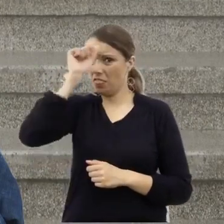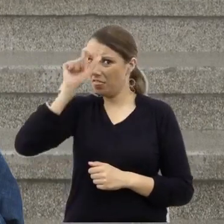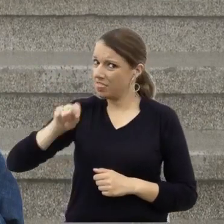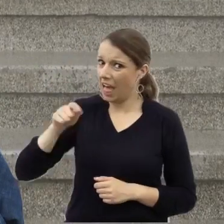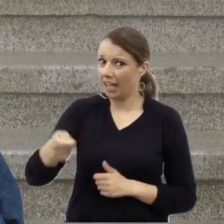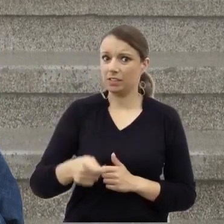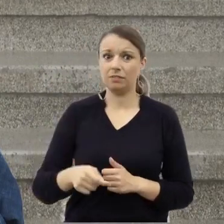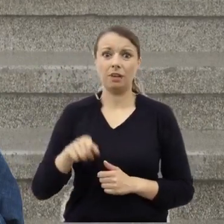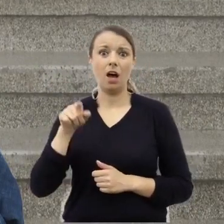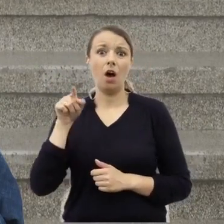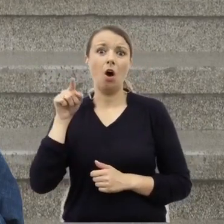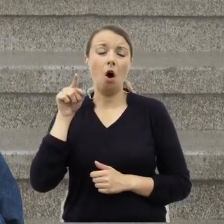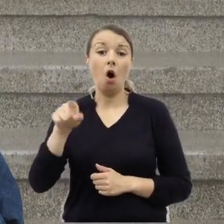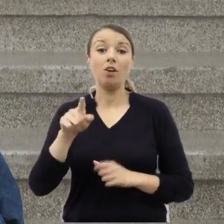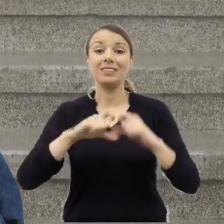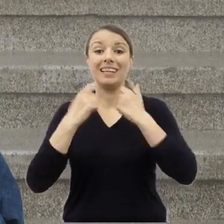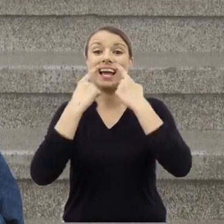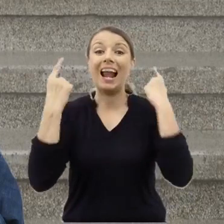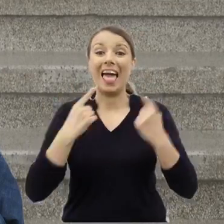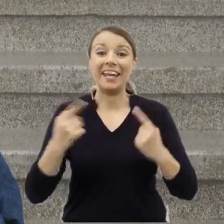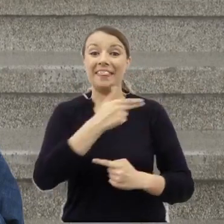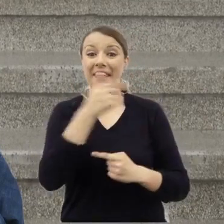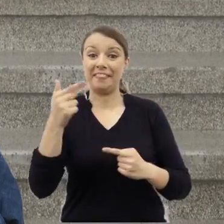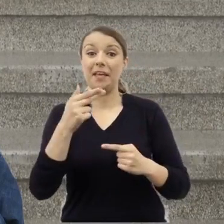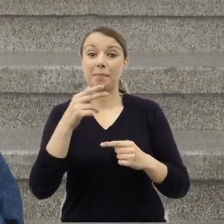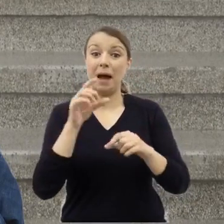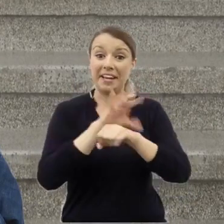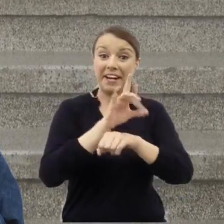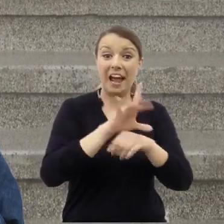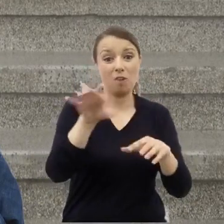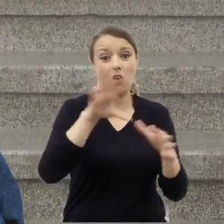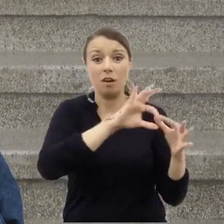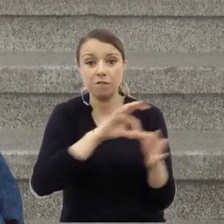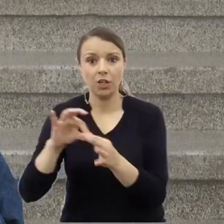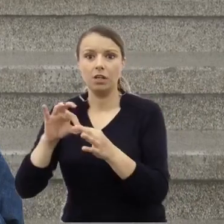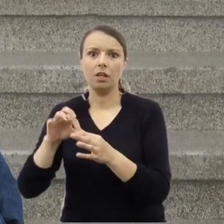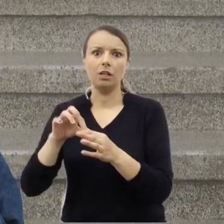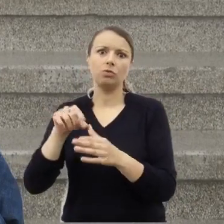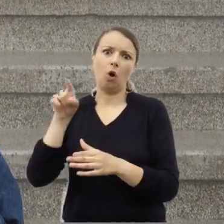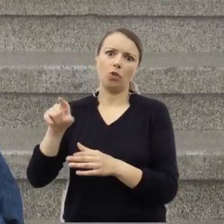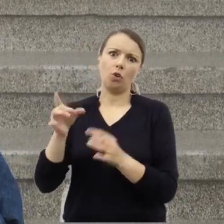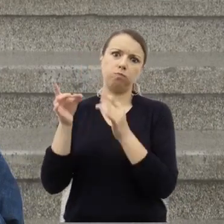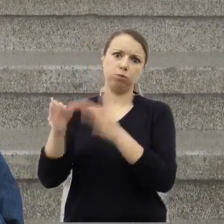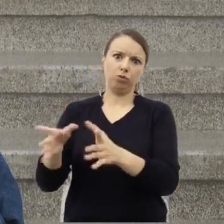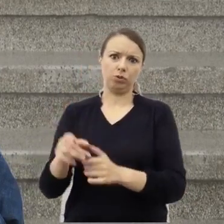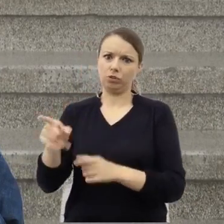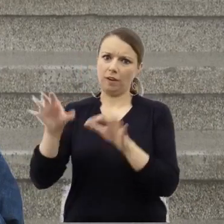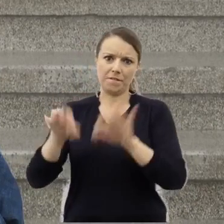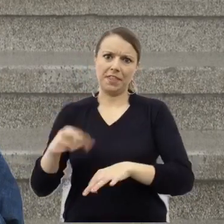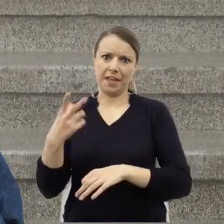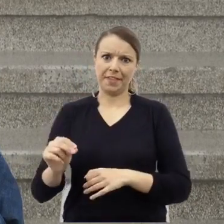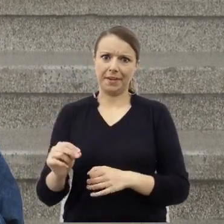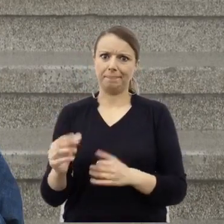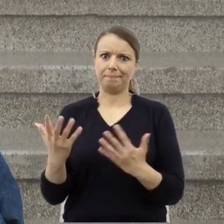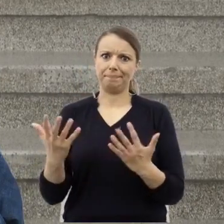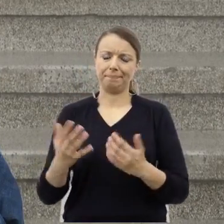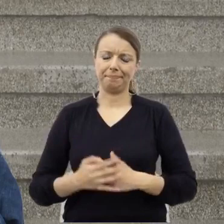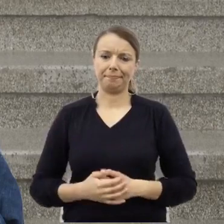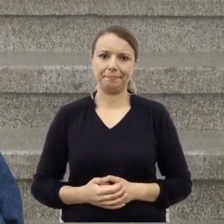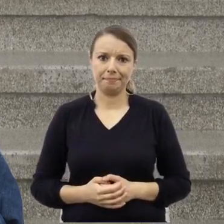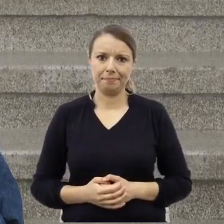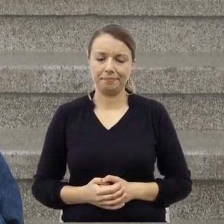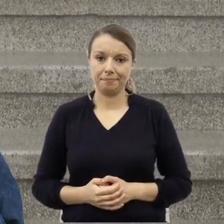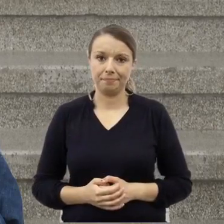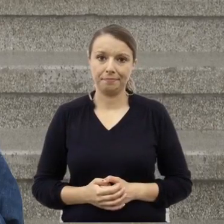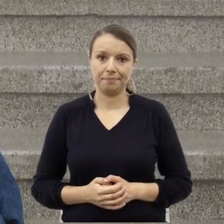wpisał je w legendę o krwi. On np. został uniewinniony. Jest to więc proces, po którym rzeczywiście